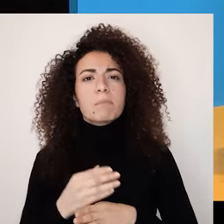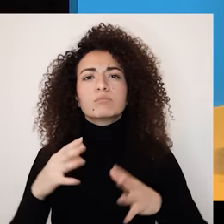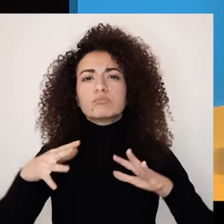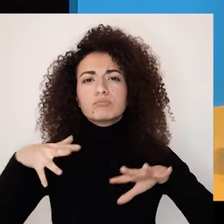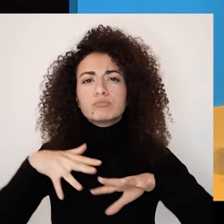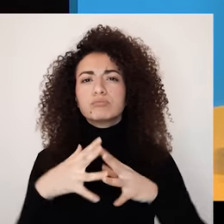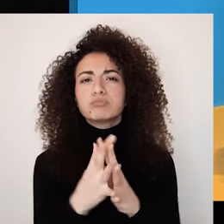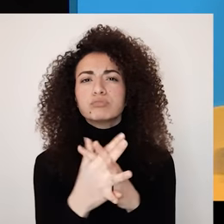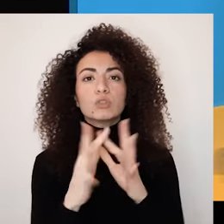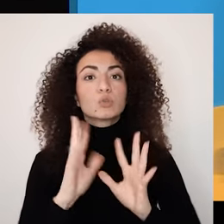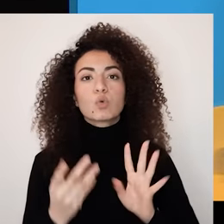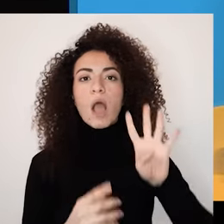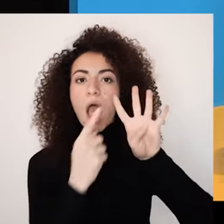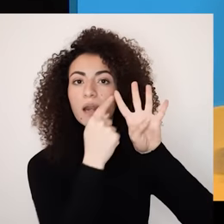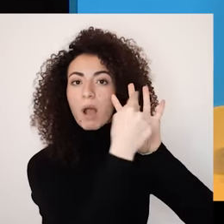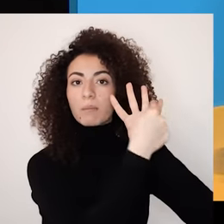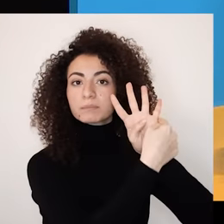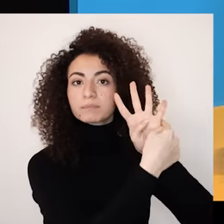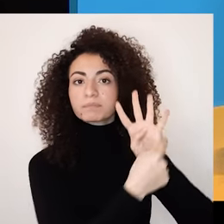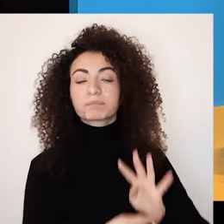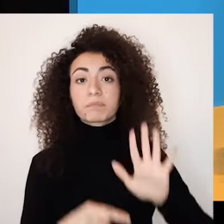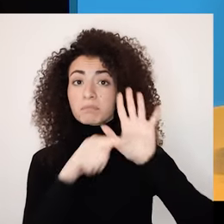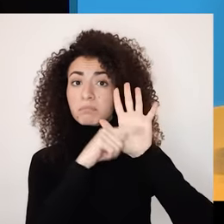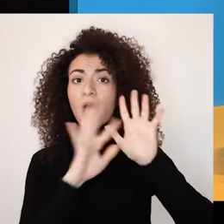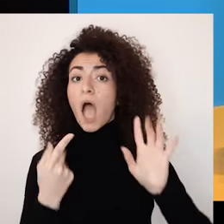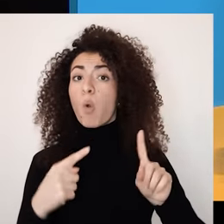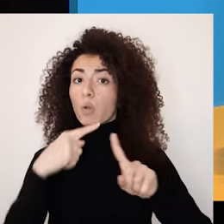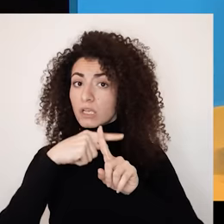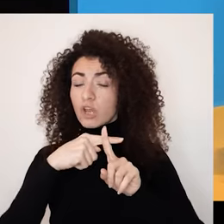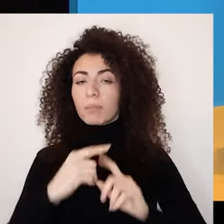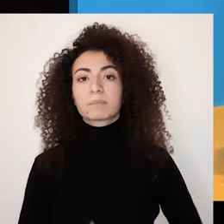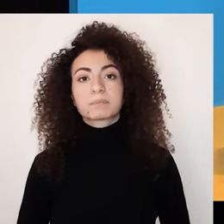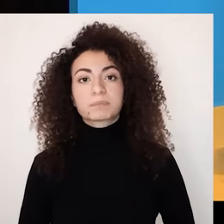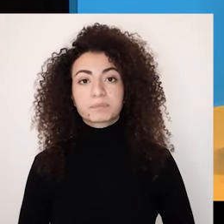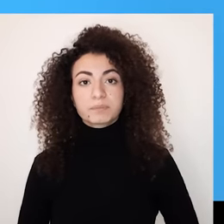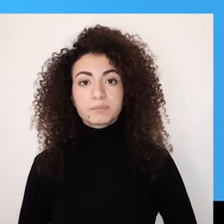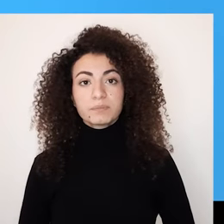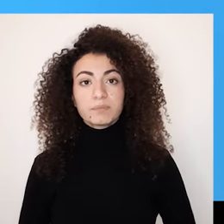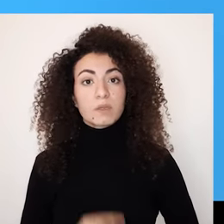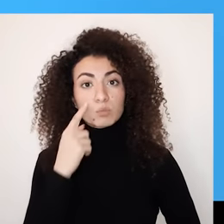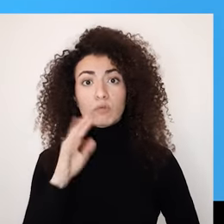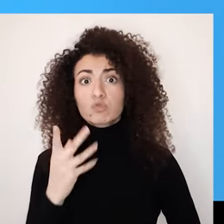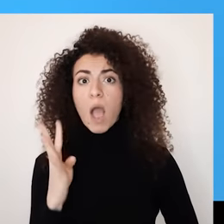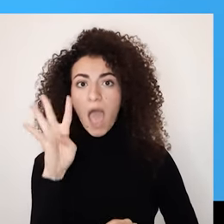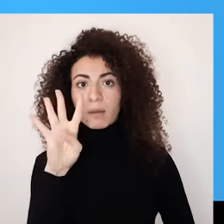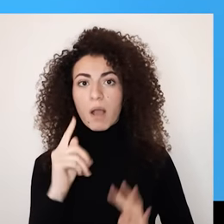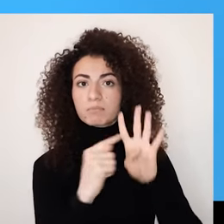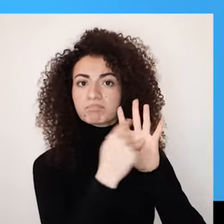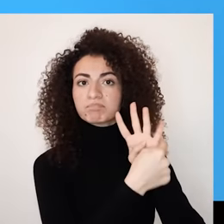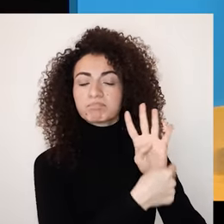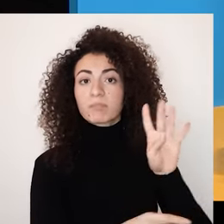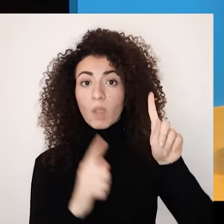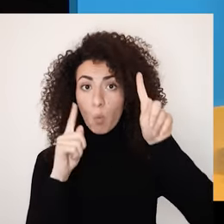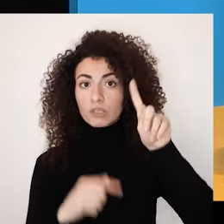تتفاعل بطريقة سلبية أو إيجابية عند احتكاك الشخص مع محيطه الخارجي نستعرض سواء ديناميكيات